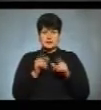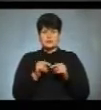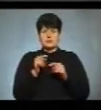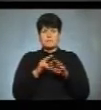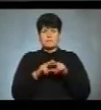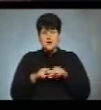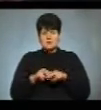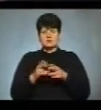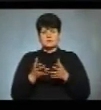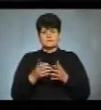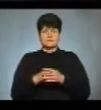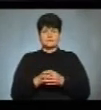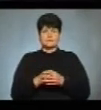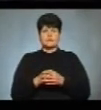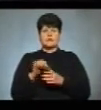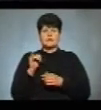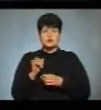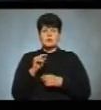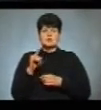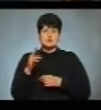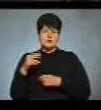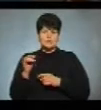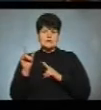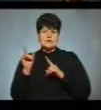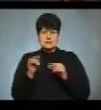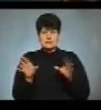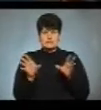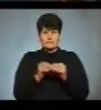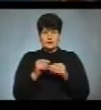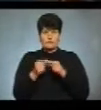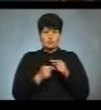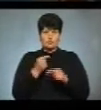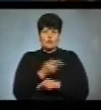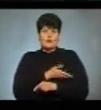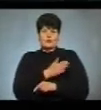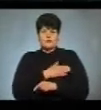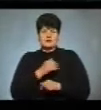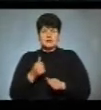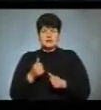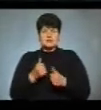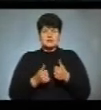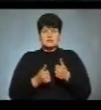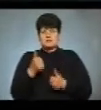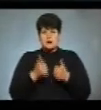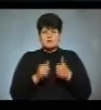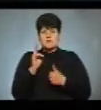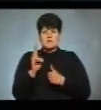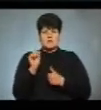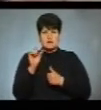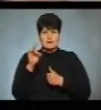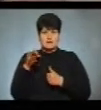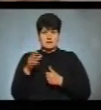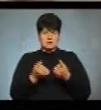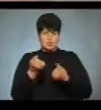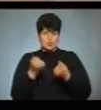паспорт і заяви. Ігор Задорожний у день виборів їде зі своїм внуком до Полтава на змагання з картингу. Там хоче проголосувати.